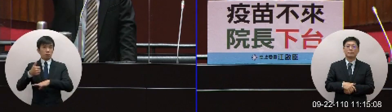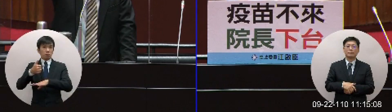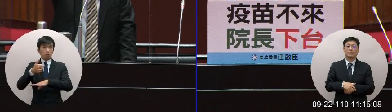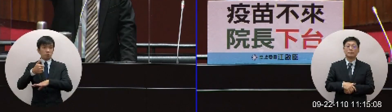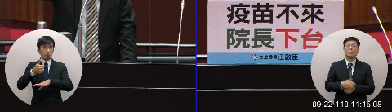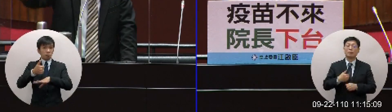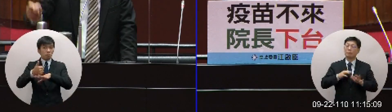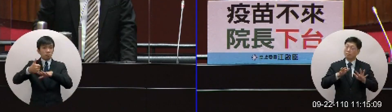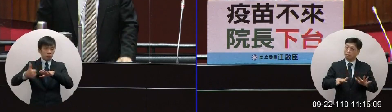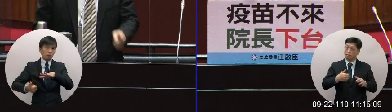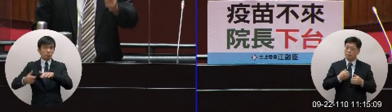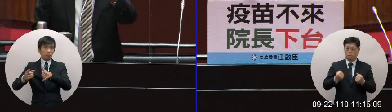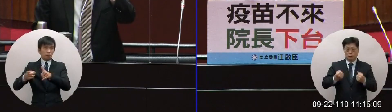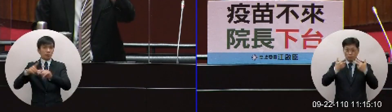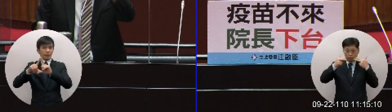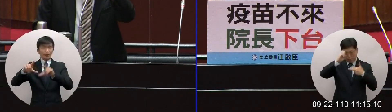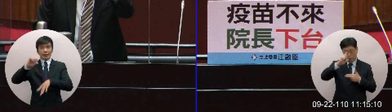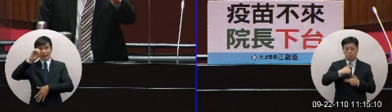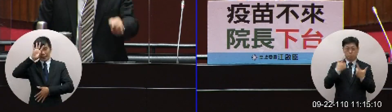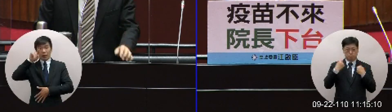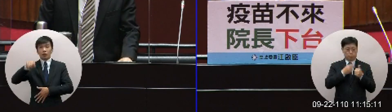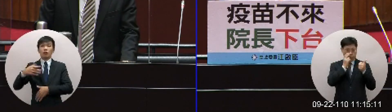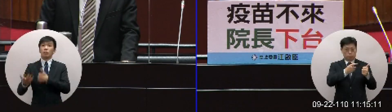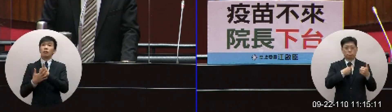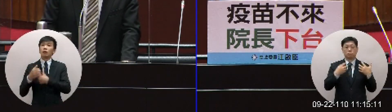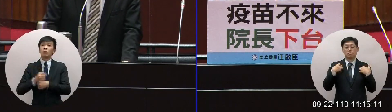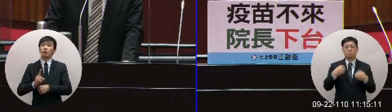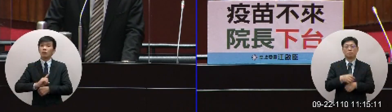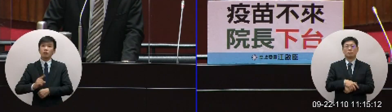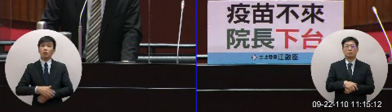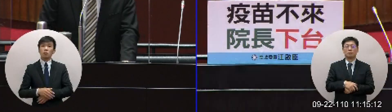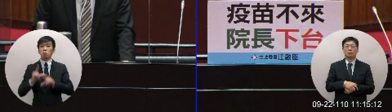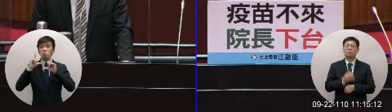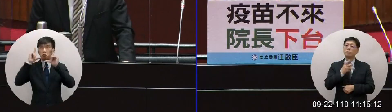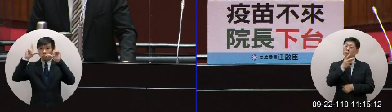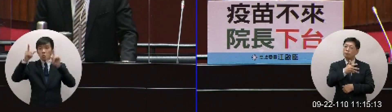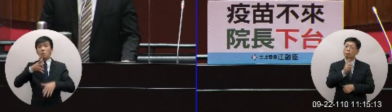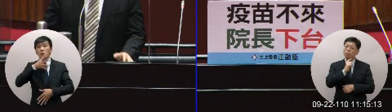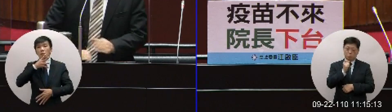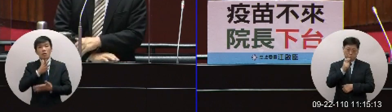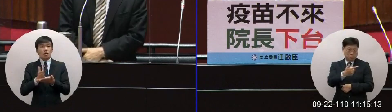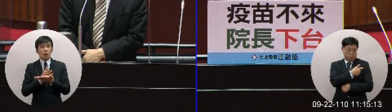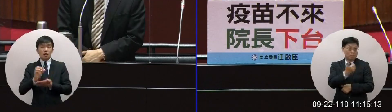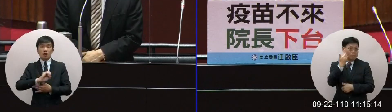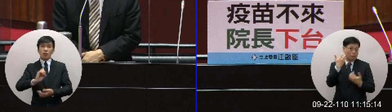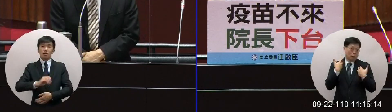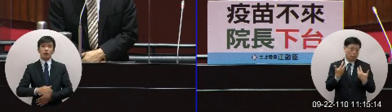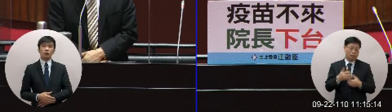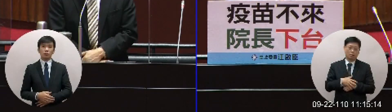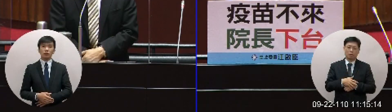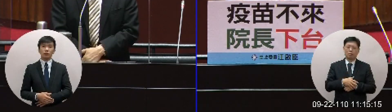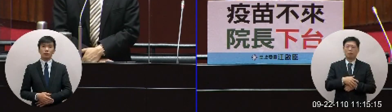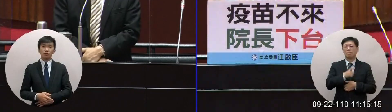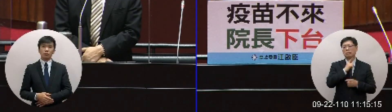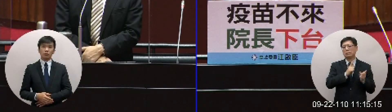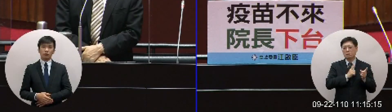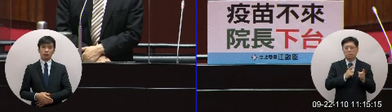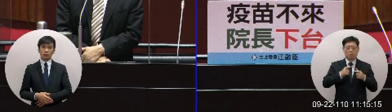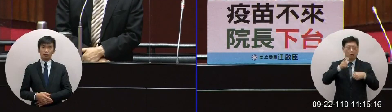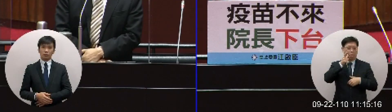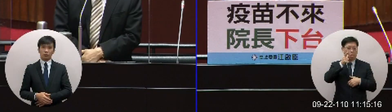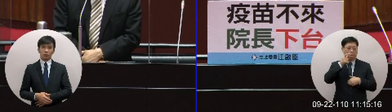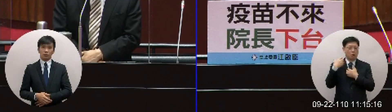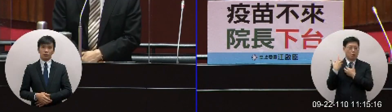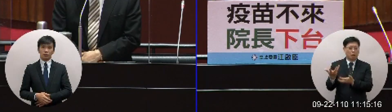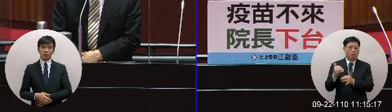之中國主大在野黨就是要求你要負一句話不敢講請問買疫苗是誰的責任你們還敢推